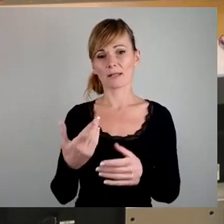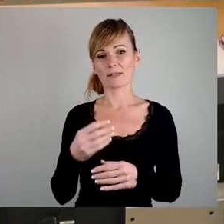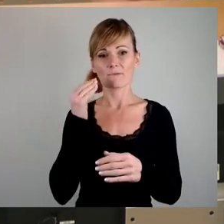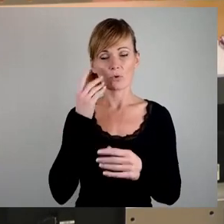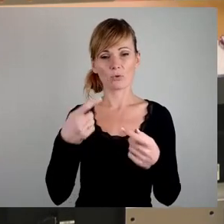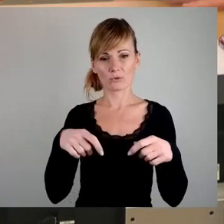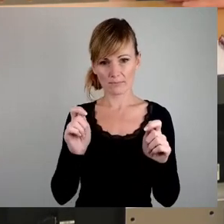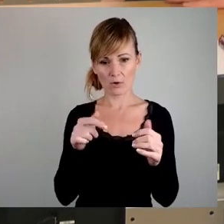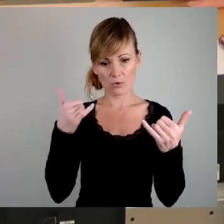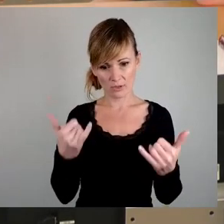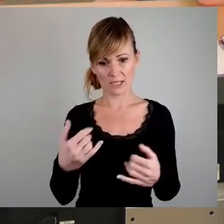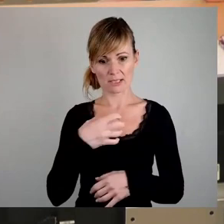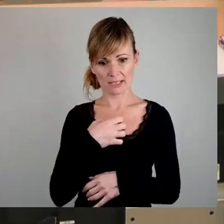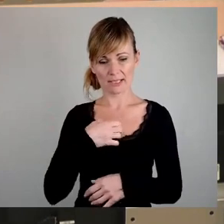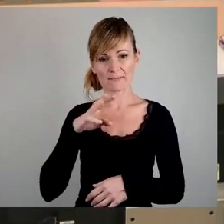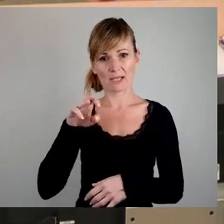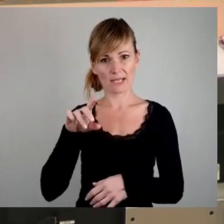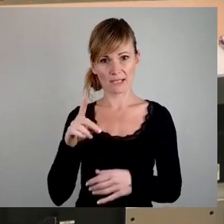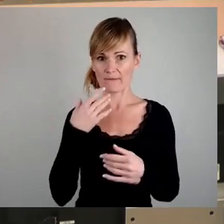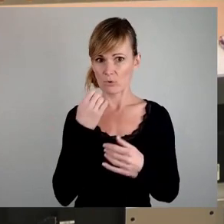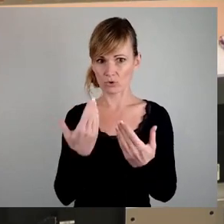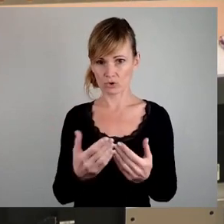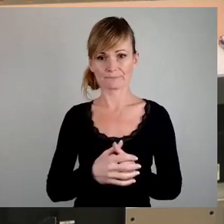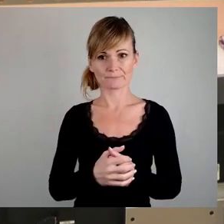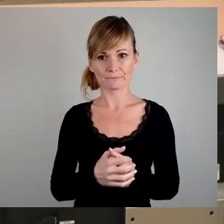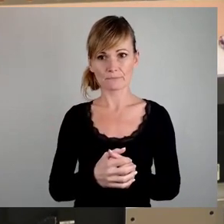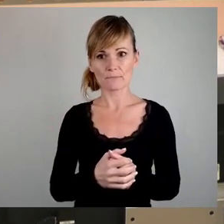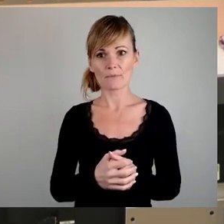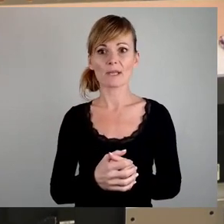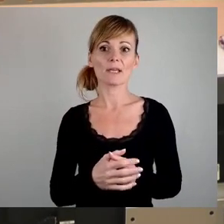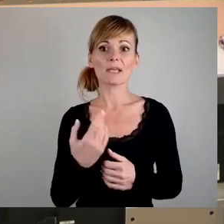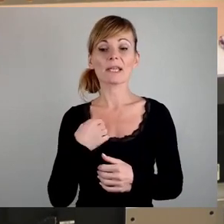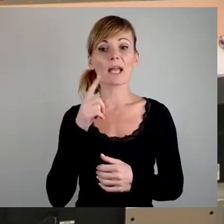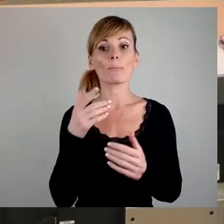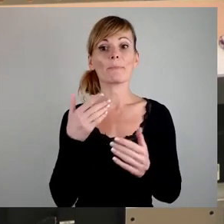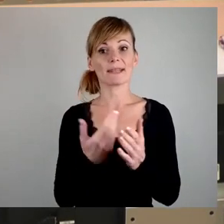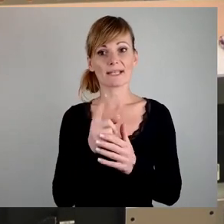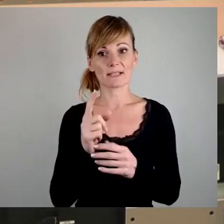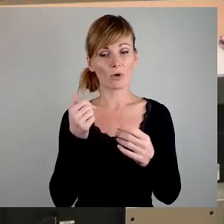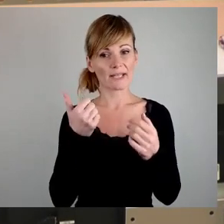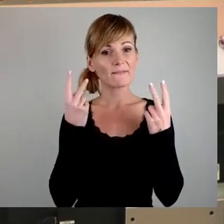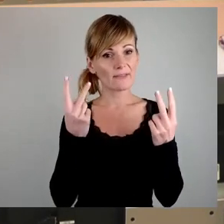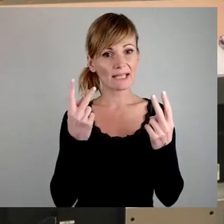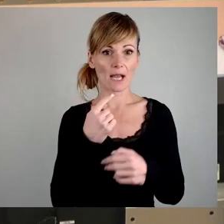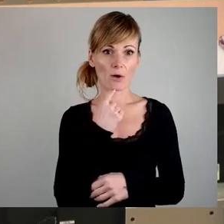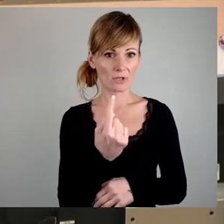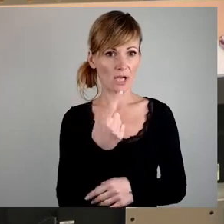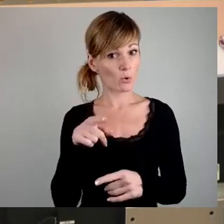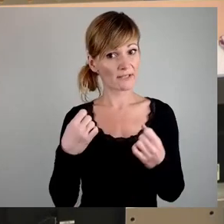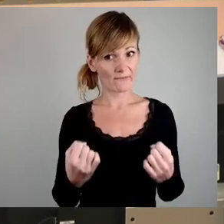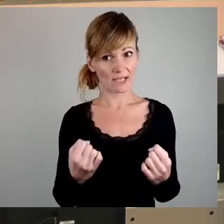WID. Und ich glaube, das ist eigentlich auch eine ganz wichtige Aussage, die heute festzuhalten ist.